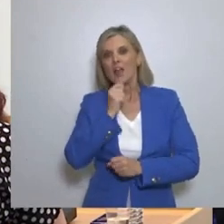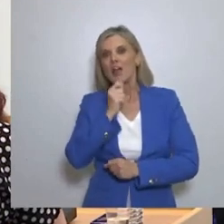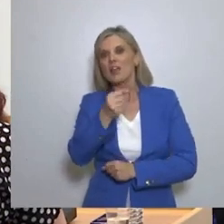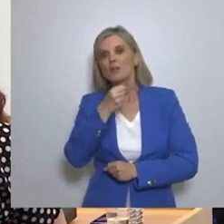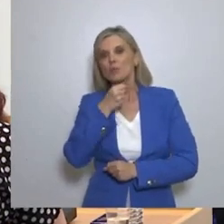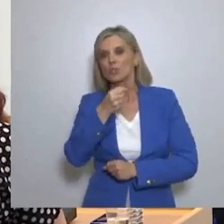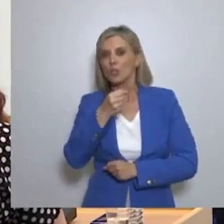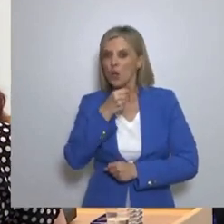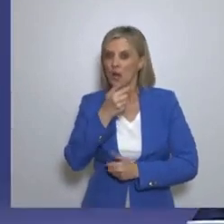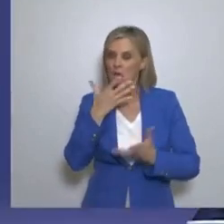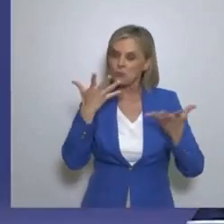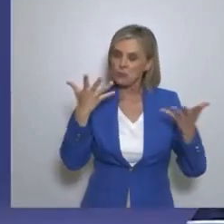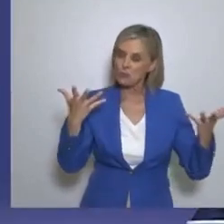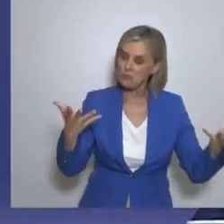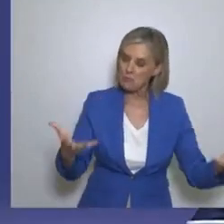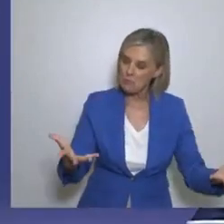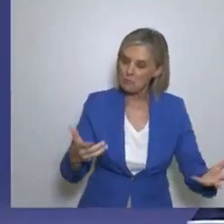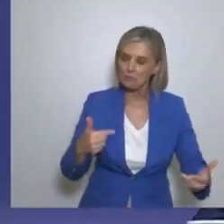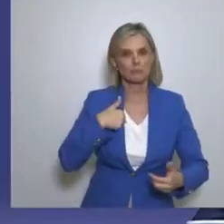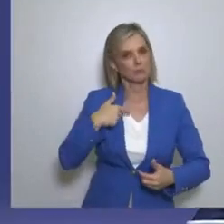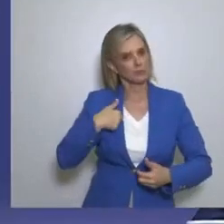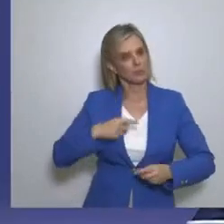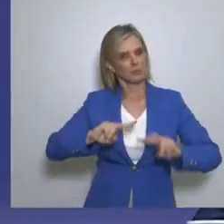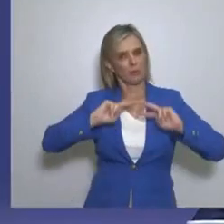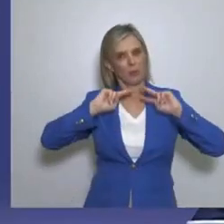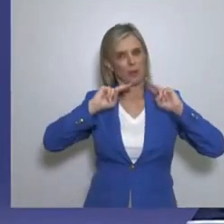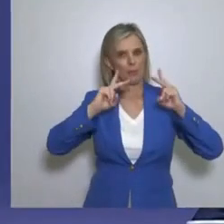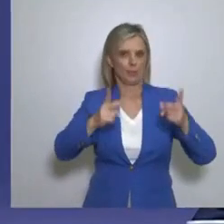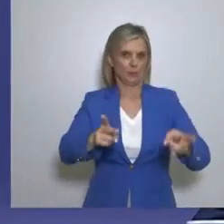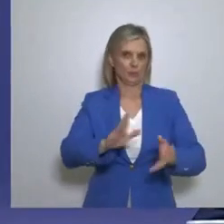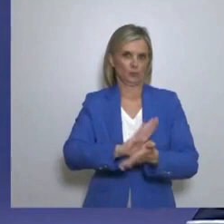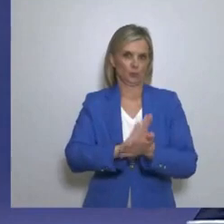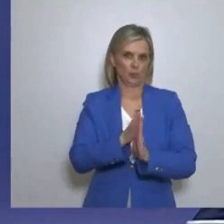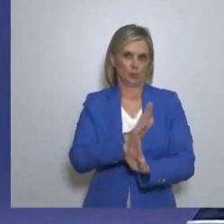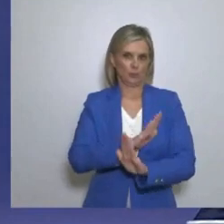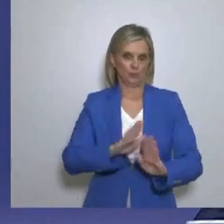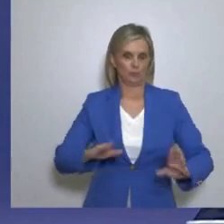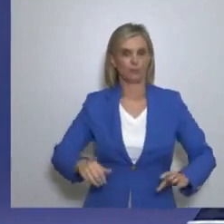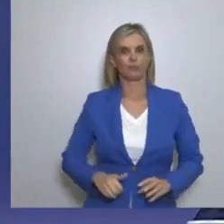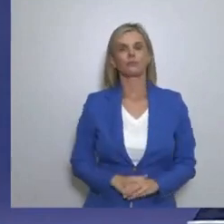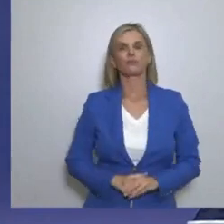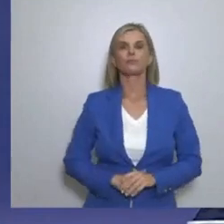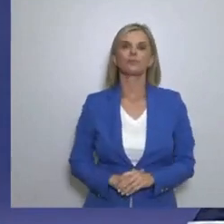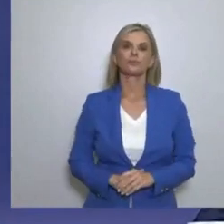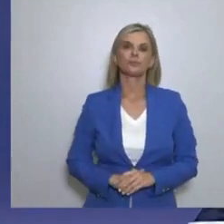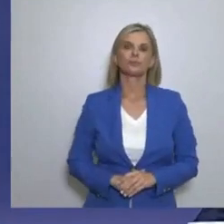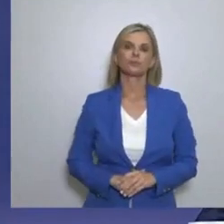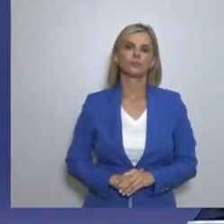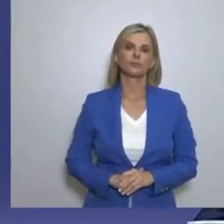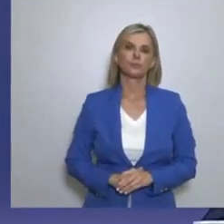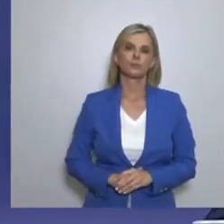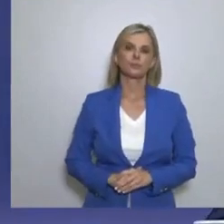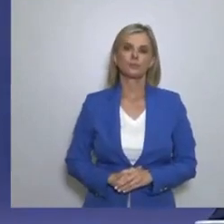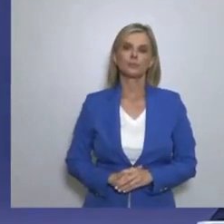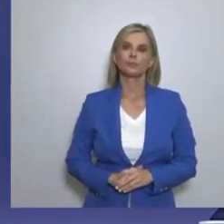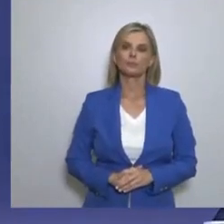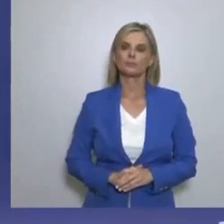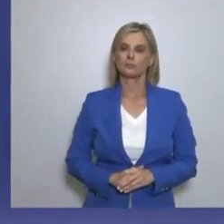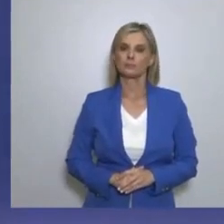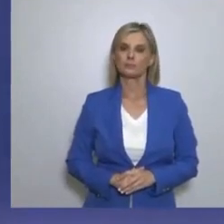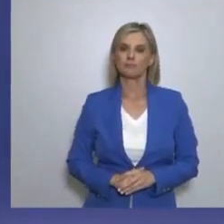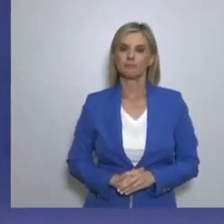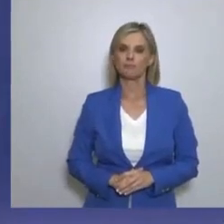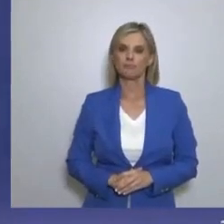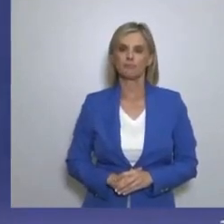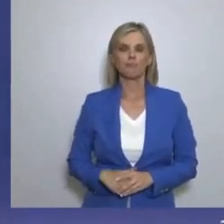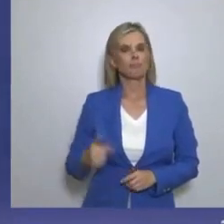μια δικιά μας απάντηση σαν Ελλήνος Συνέλευσης. Γνωρίζουν καλά ιδιαίτερα η